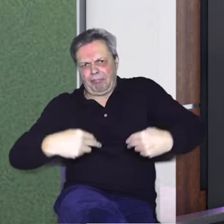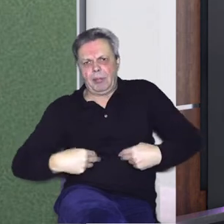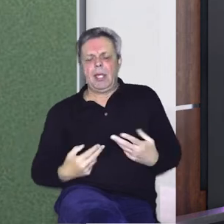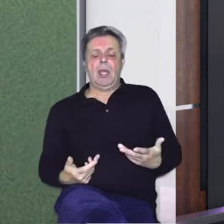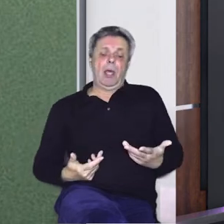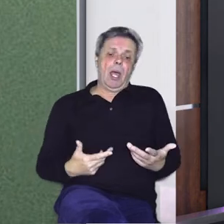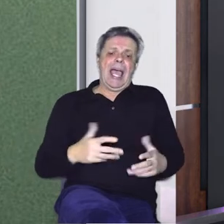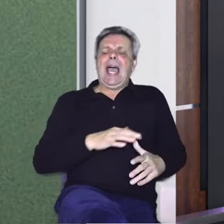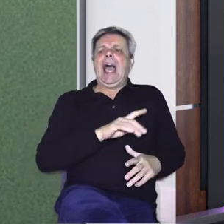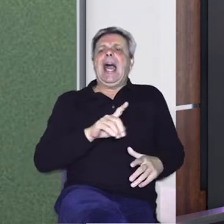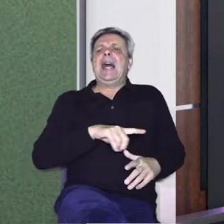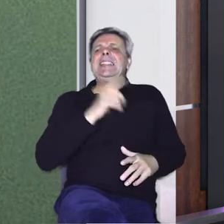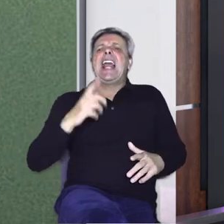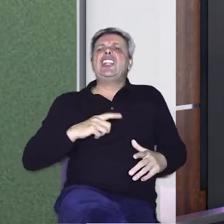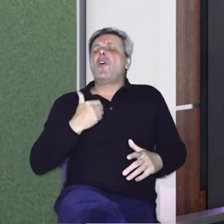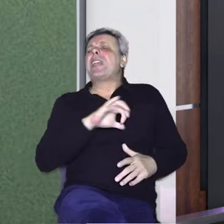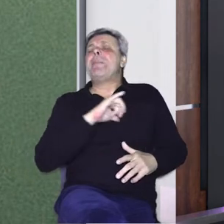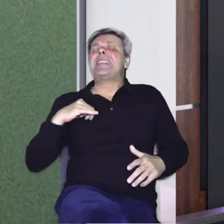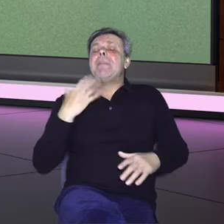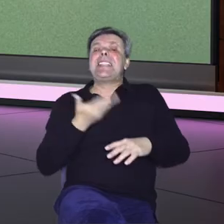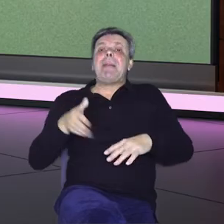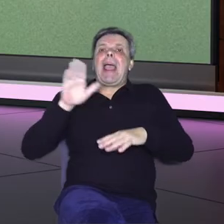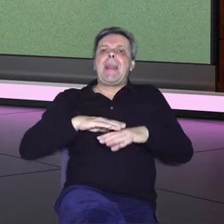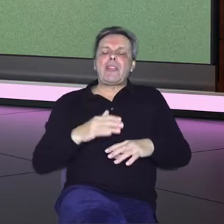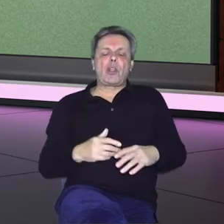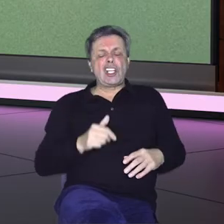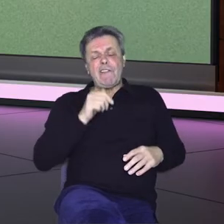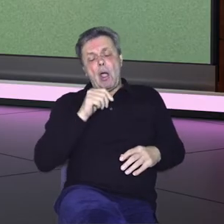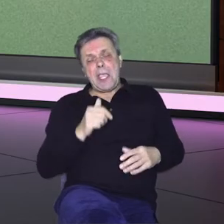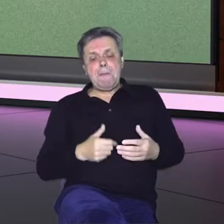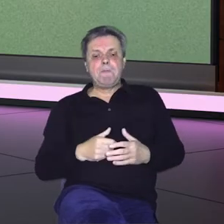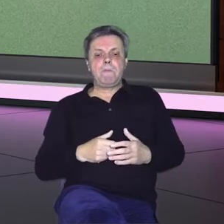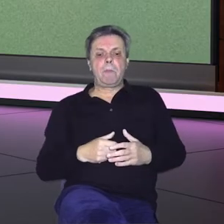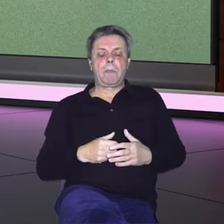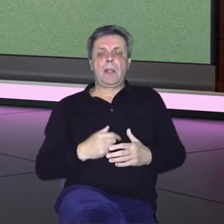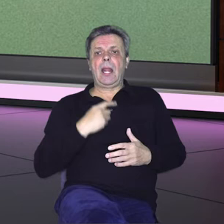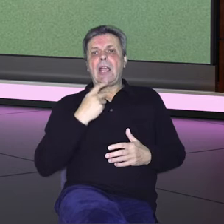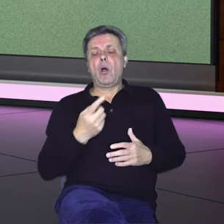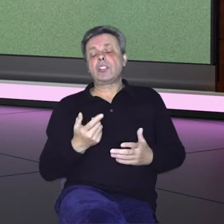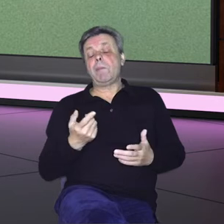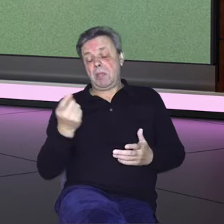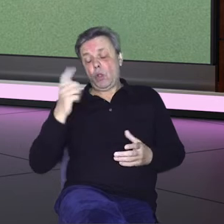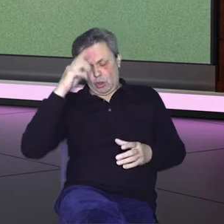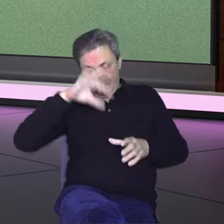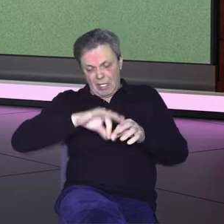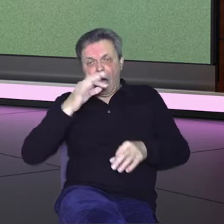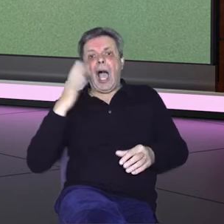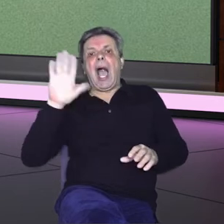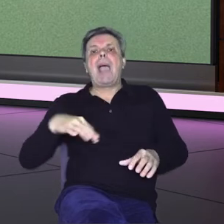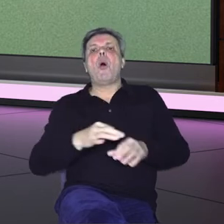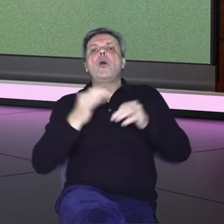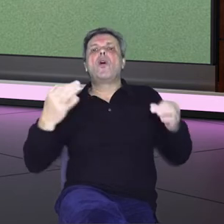kroz svijeli život sam sam sebe nadograđivao, onda sam rekao i došao na ideju, imamo mi